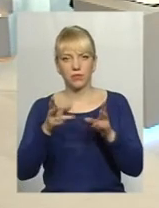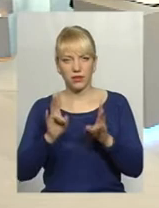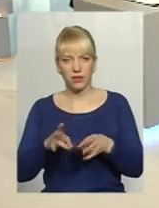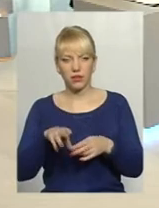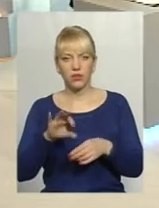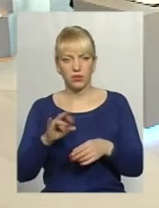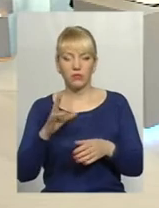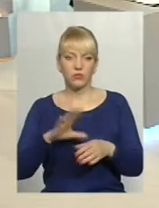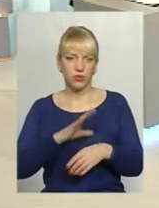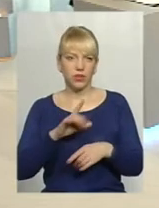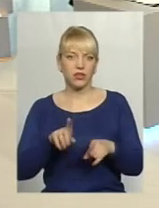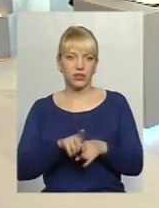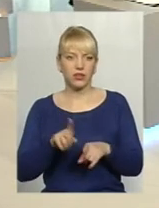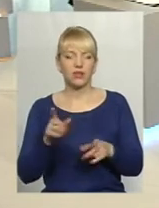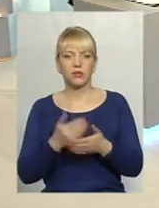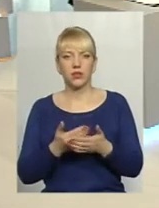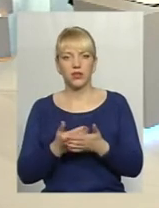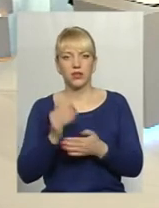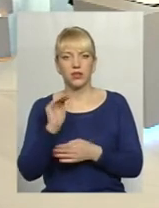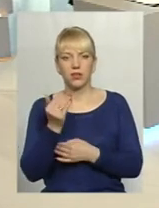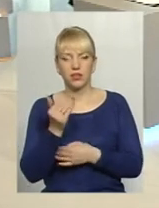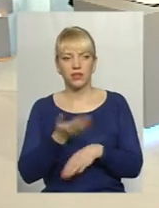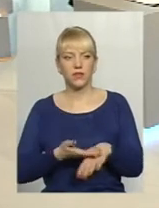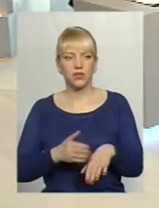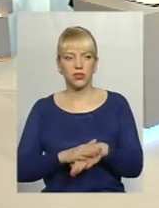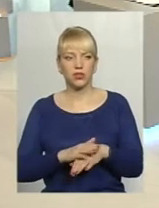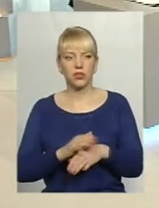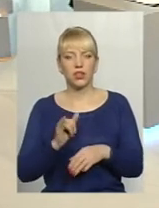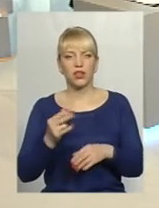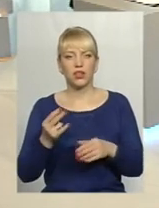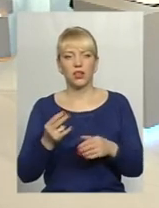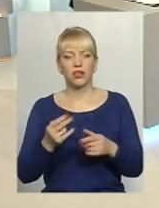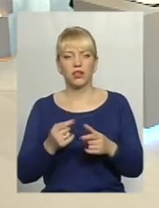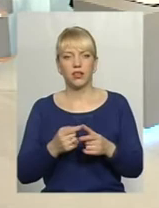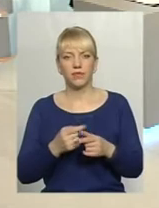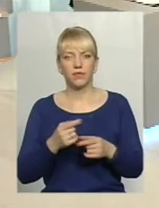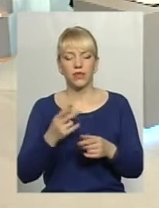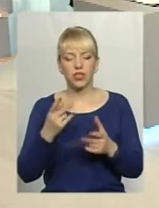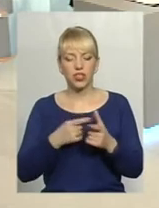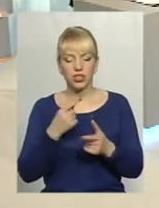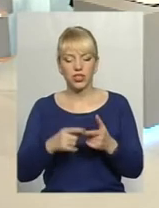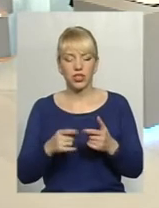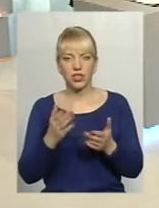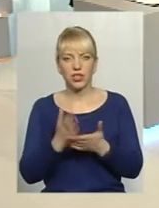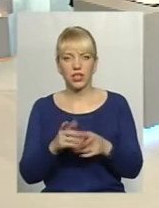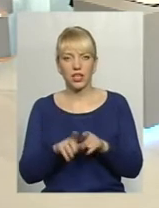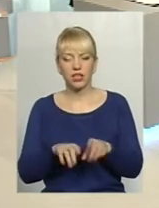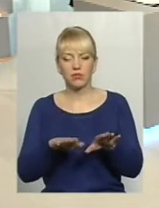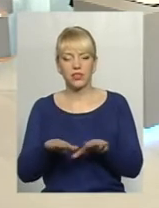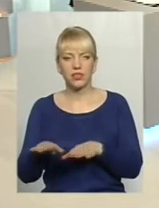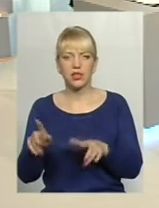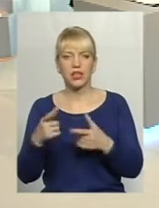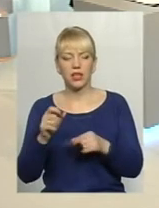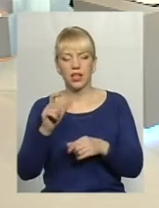потрібно, ну, буває таке, що там дитину за шкварку і тікати, чи є місця, де людина, яка зазнала на собі якихось